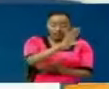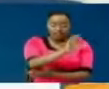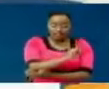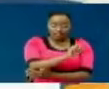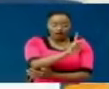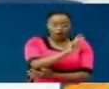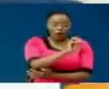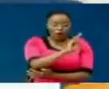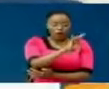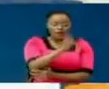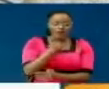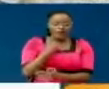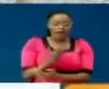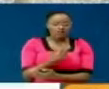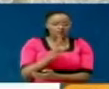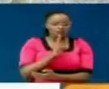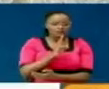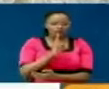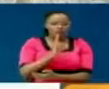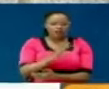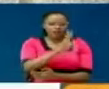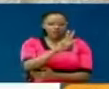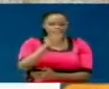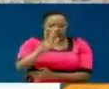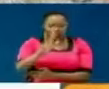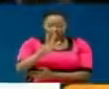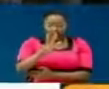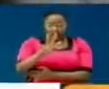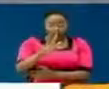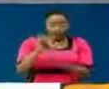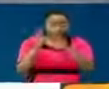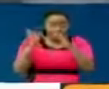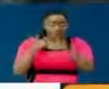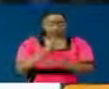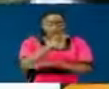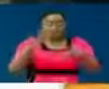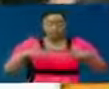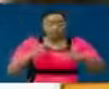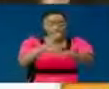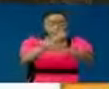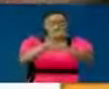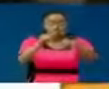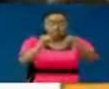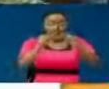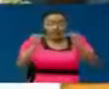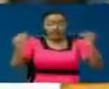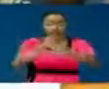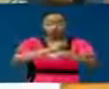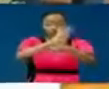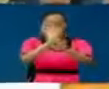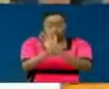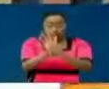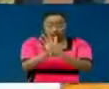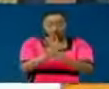hamefikisha idadi ya vitanda miambili 304 ukuwa kwa shinikiza wa kazi kuchukua jukumu la kujikinga wenyewe dhidi ya maambukizi